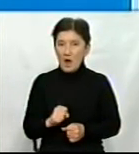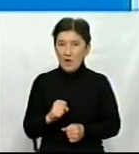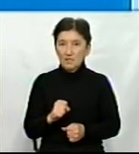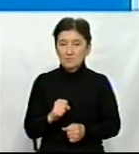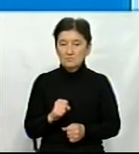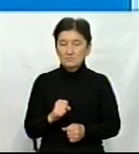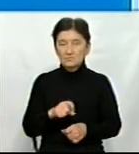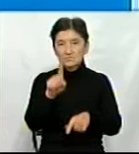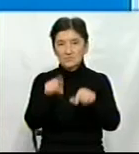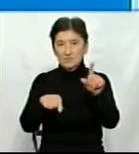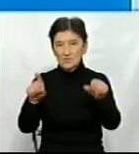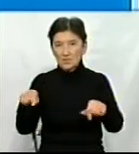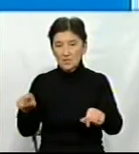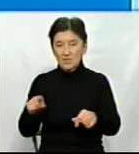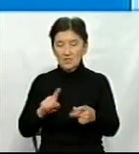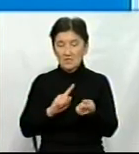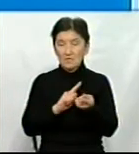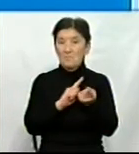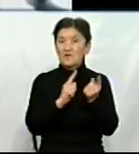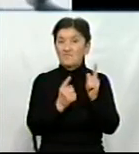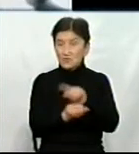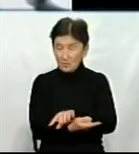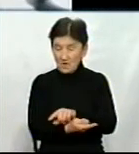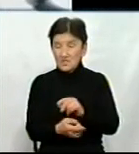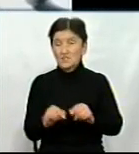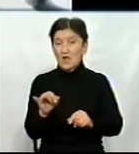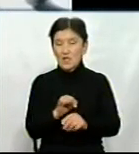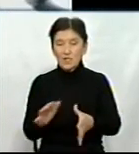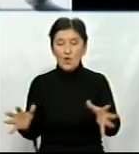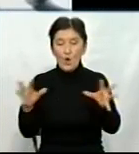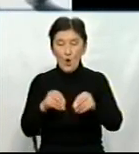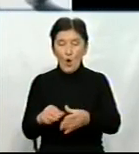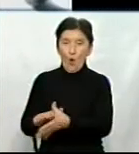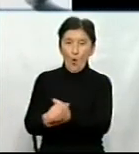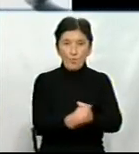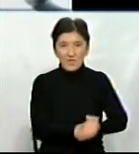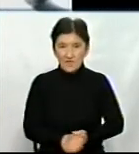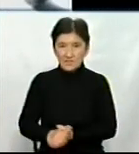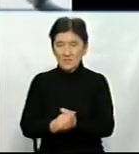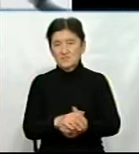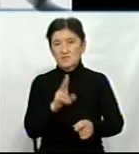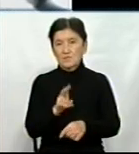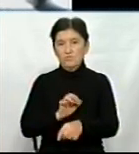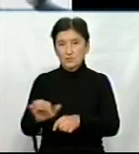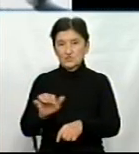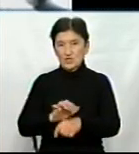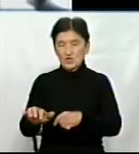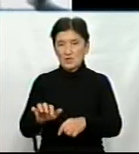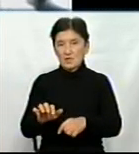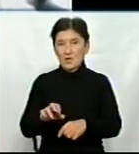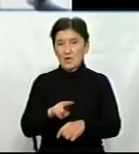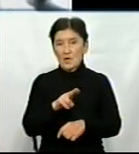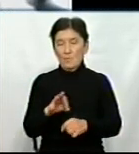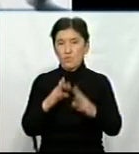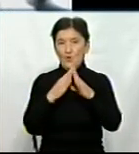а деякі переформатувались і об'єдналися в ланцюжки з постачання, і роблять постачання по